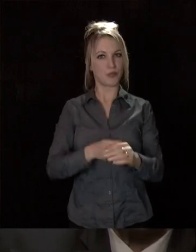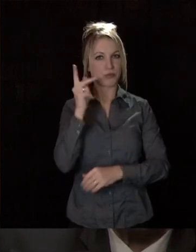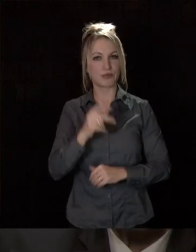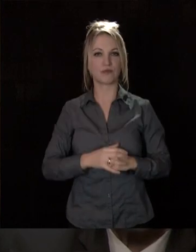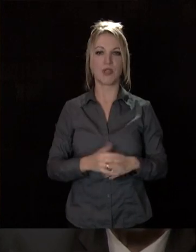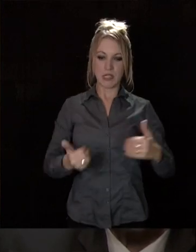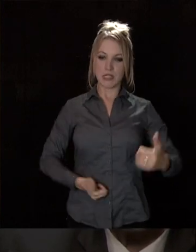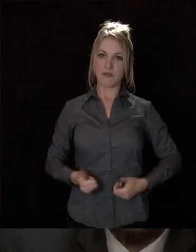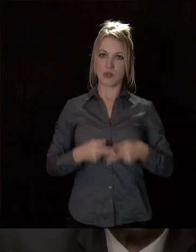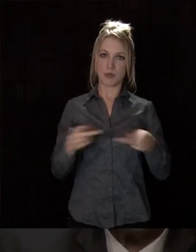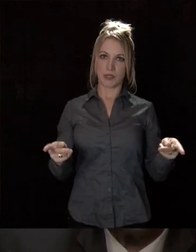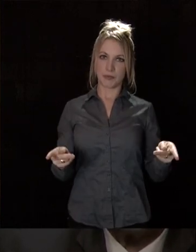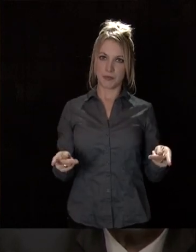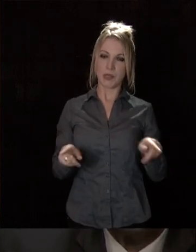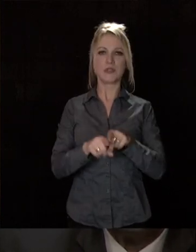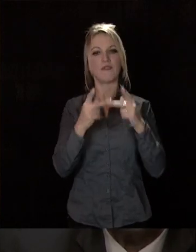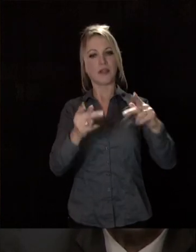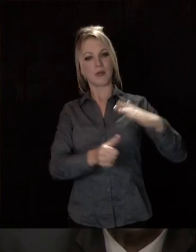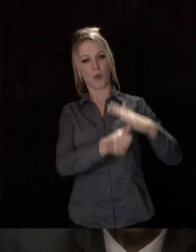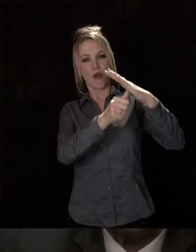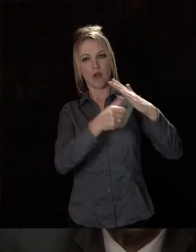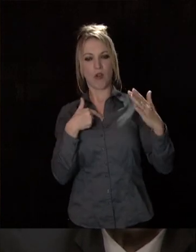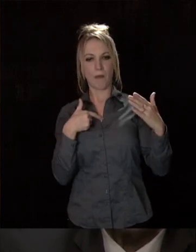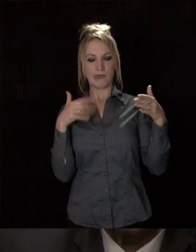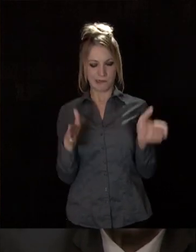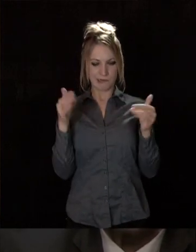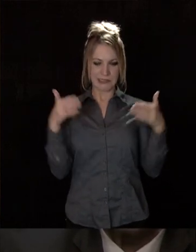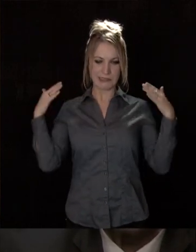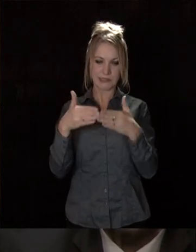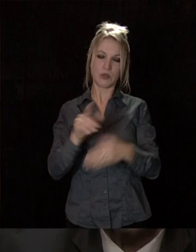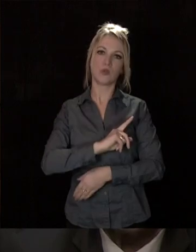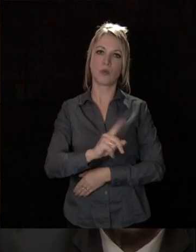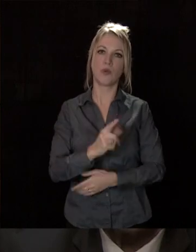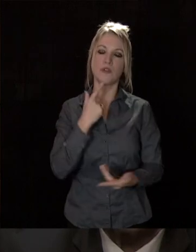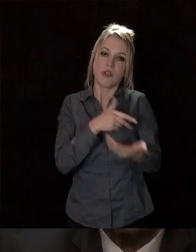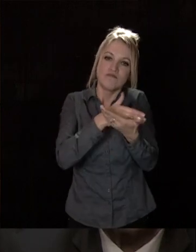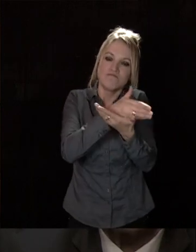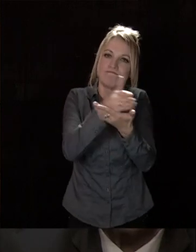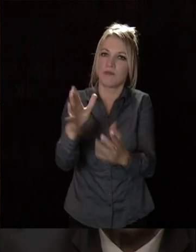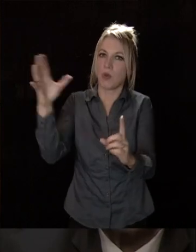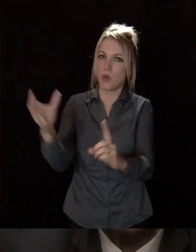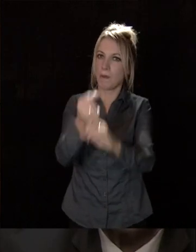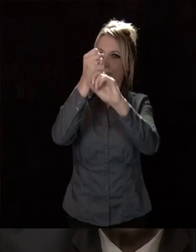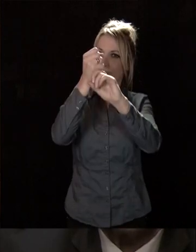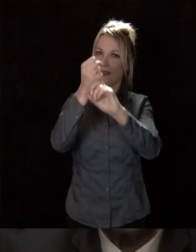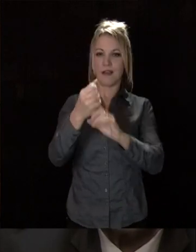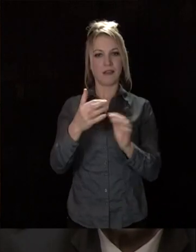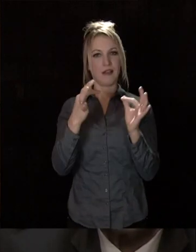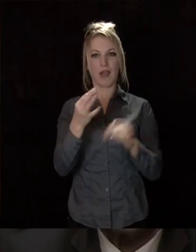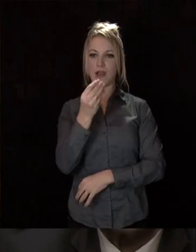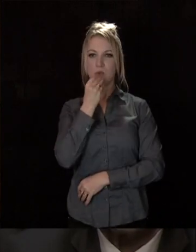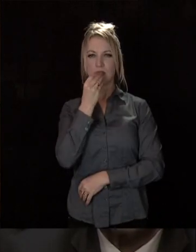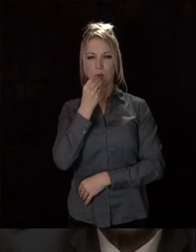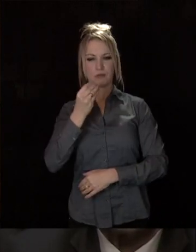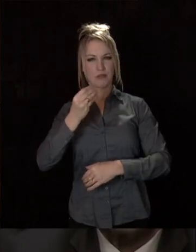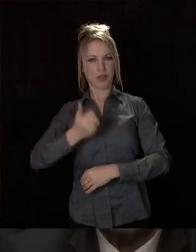le service public. Mais la métropole ne vit pas sur elle-même, y compris lorsqu'elle vise à atteindre l'autosuffisance alimentaire.